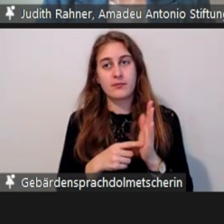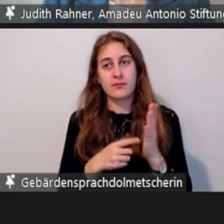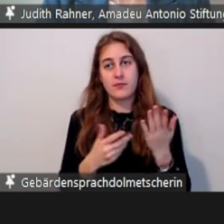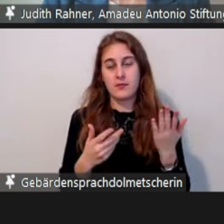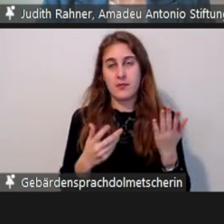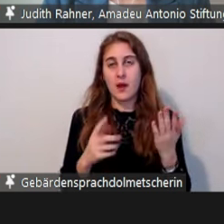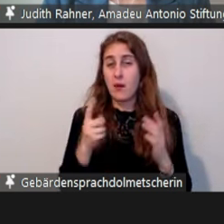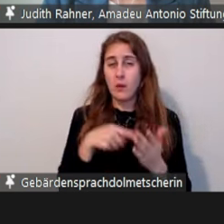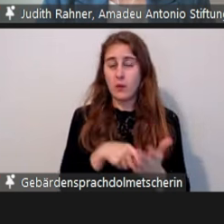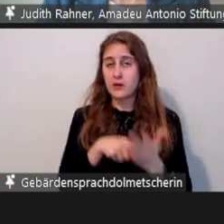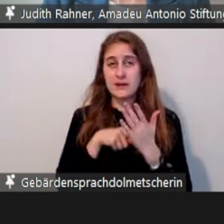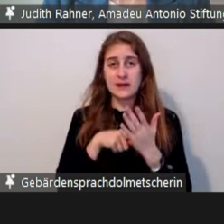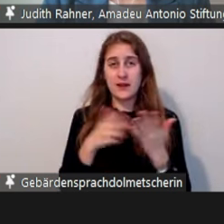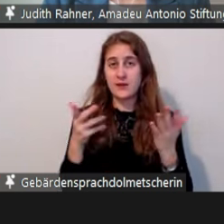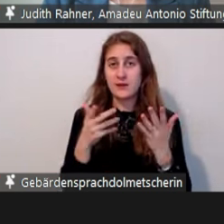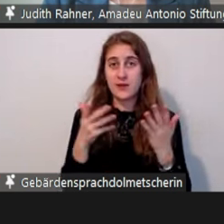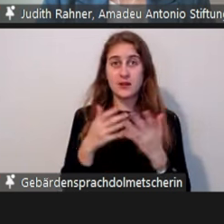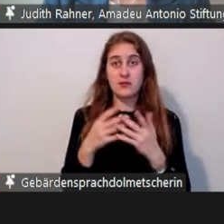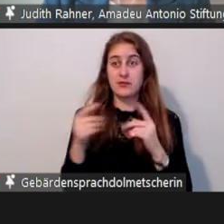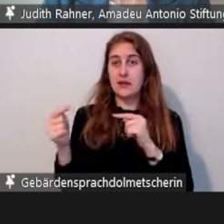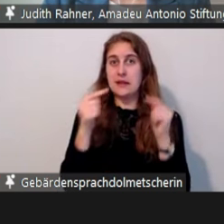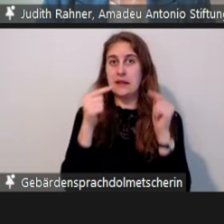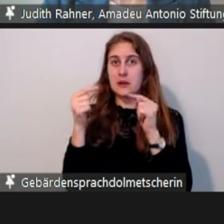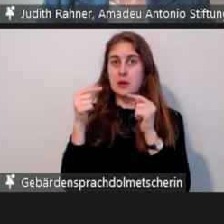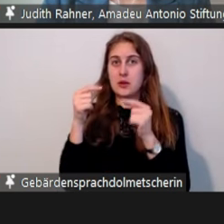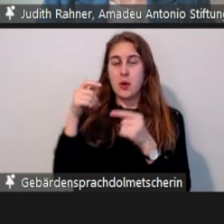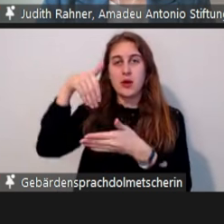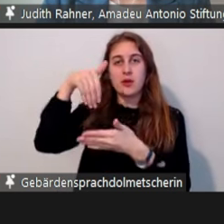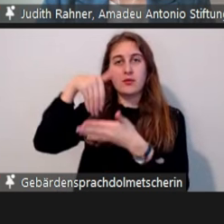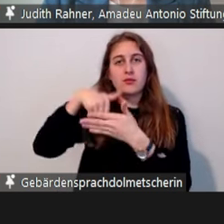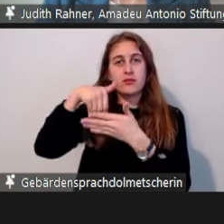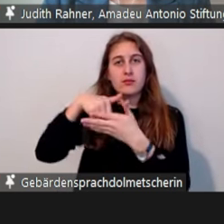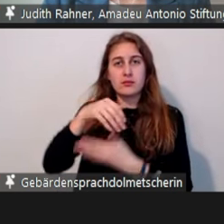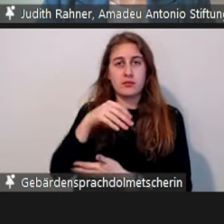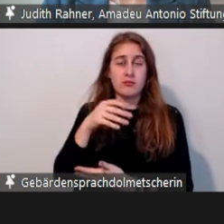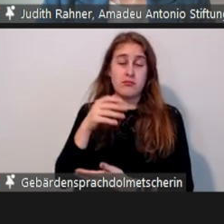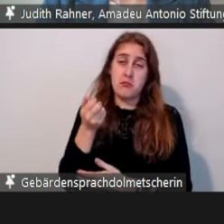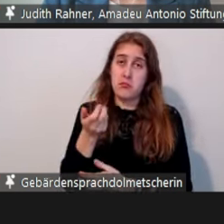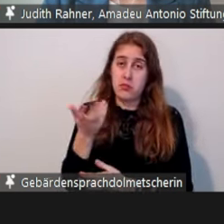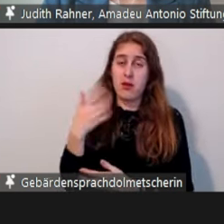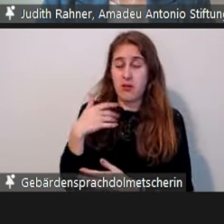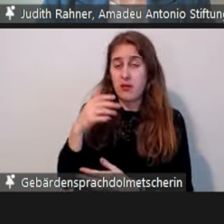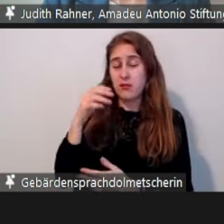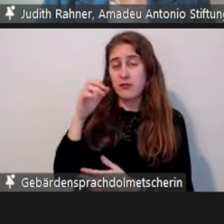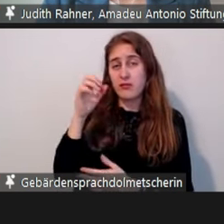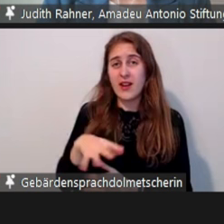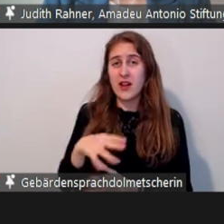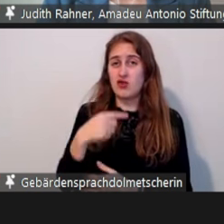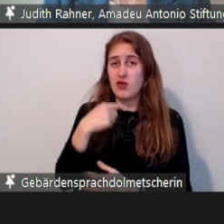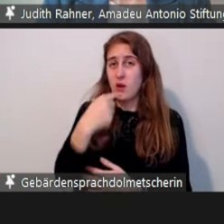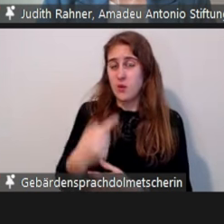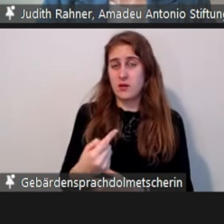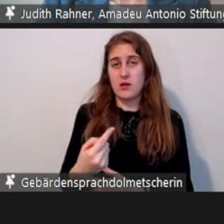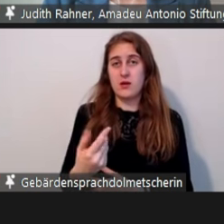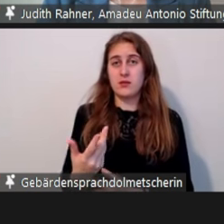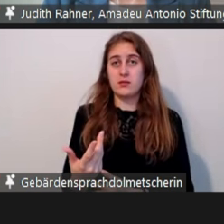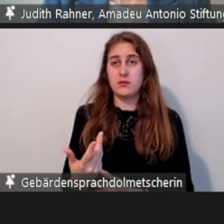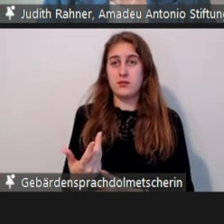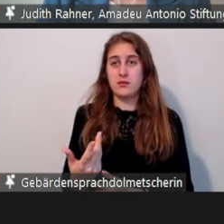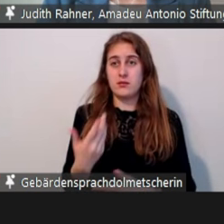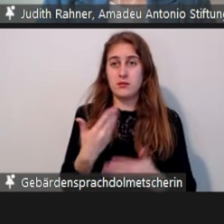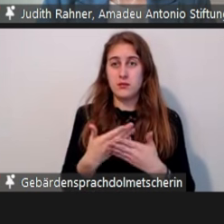die auch viel wirklich auf Falschaussagen in Bezug auf unsere Arbeit, nicht wirklich um Betroffene, nicht um